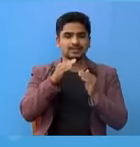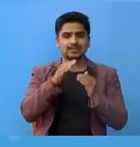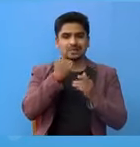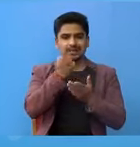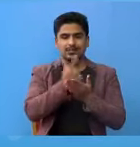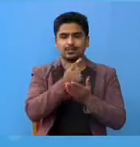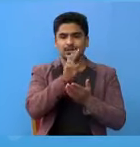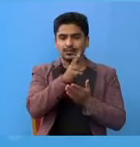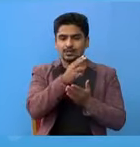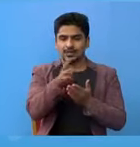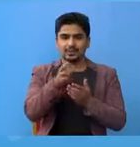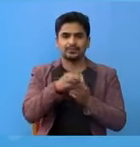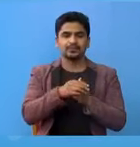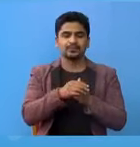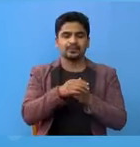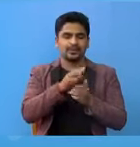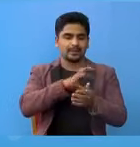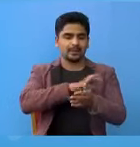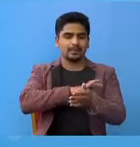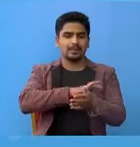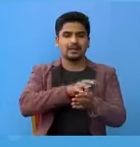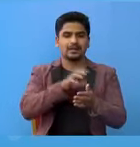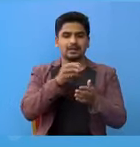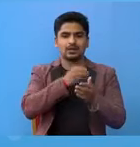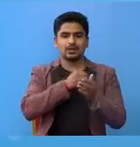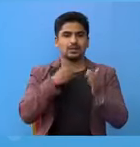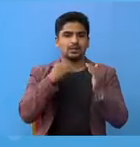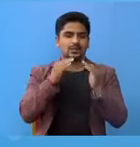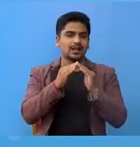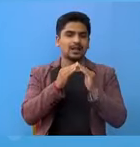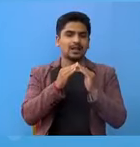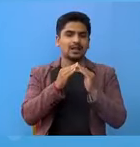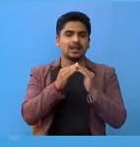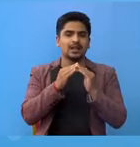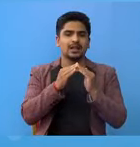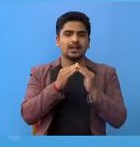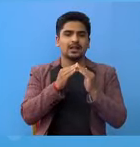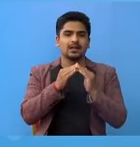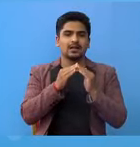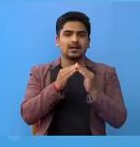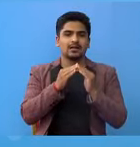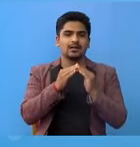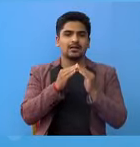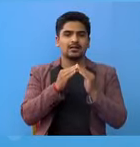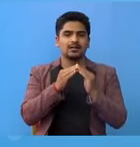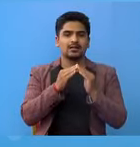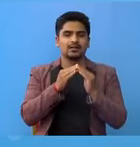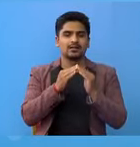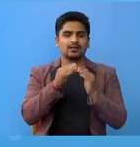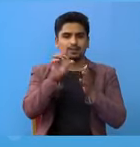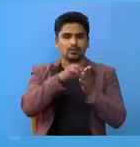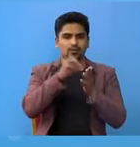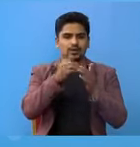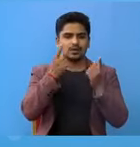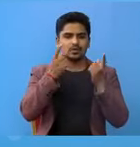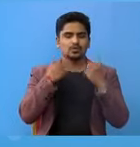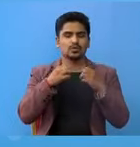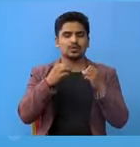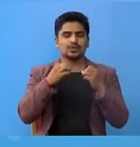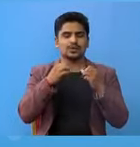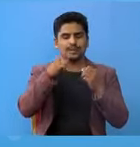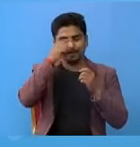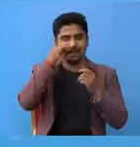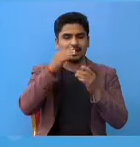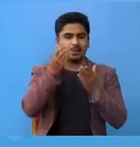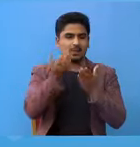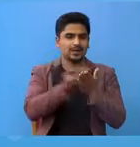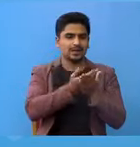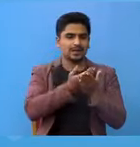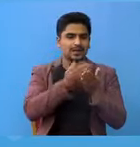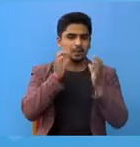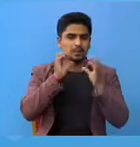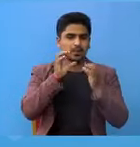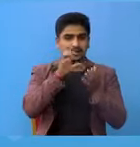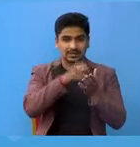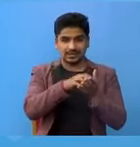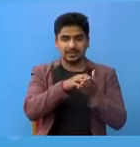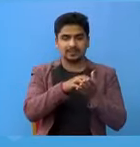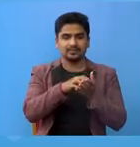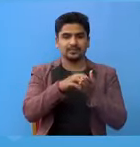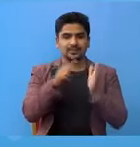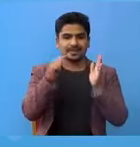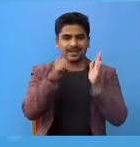मां